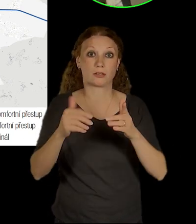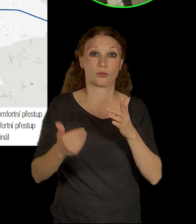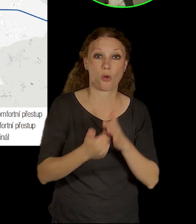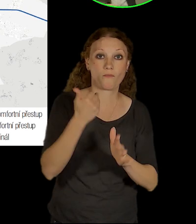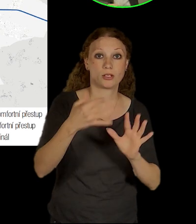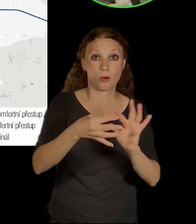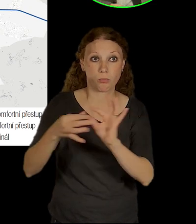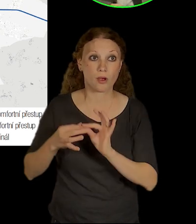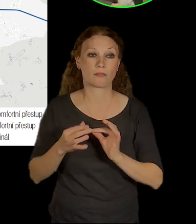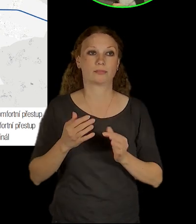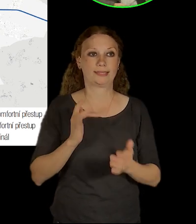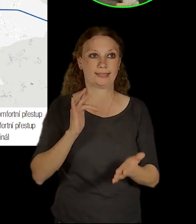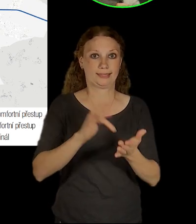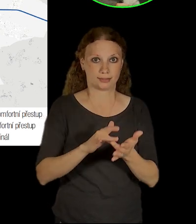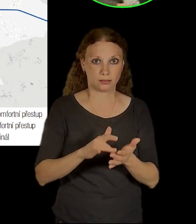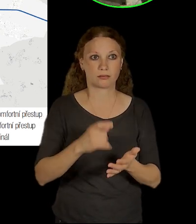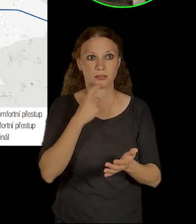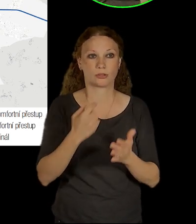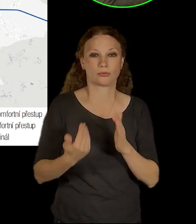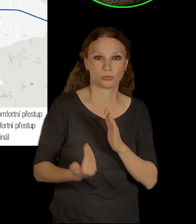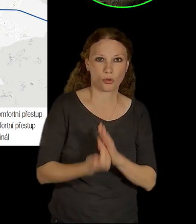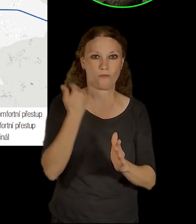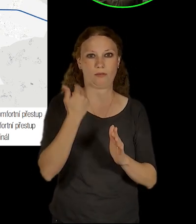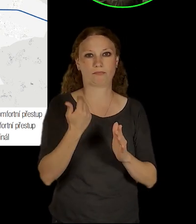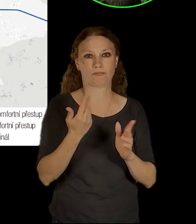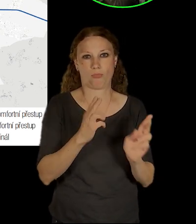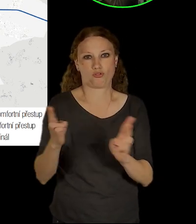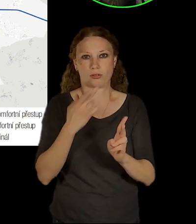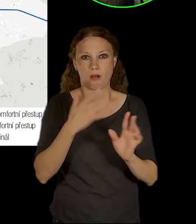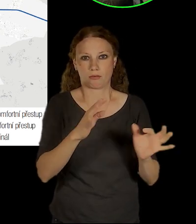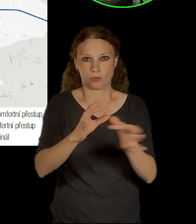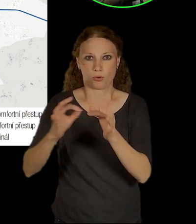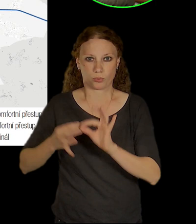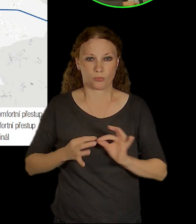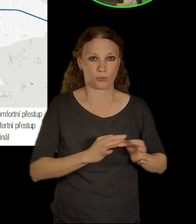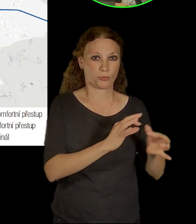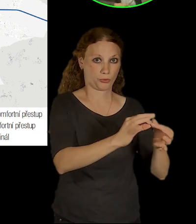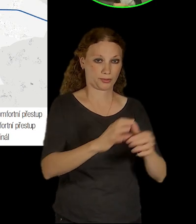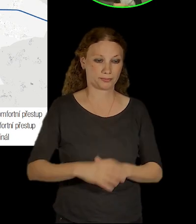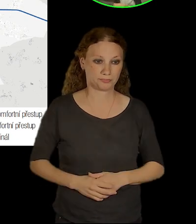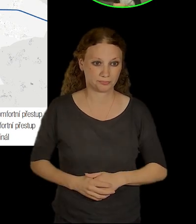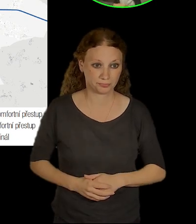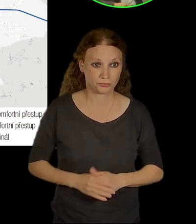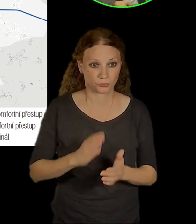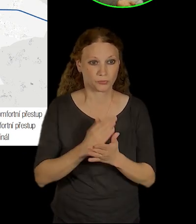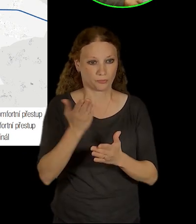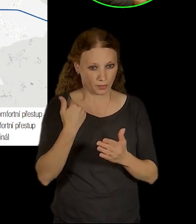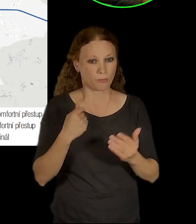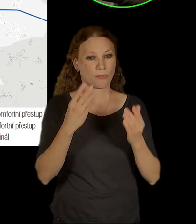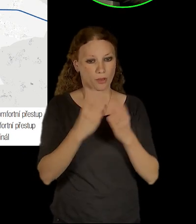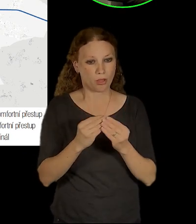příležitosti pro tato propojení. Už jsem zmínil několik úzlů, vlastně několik